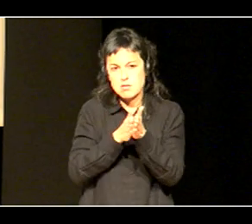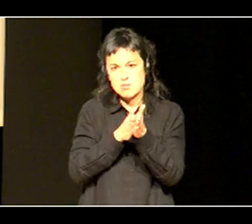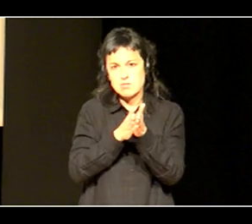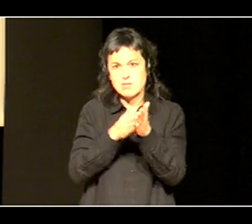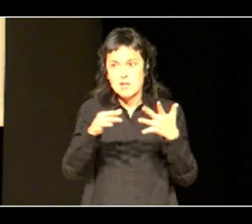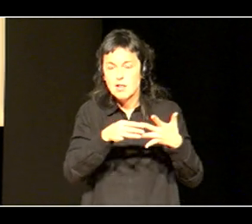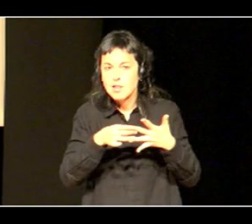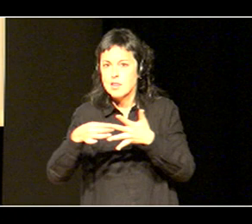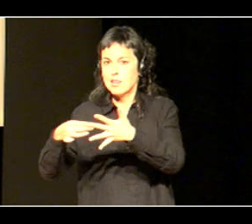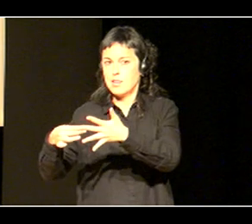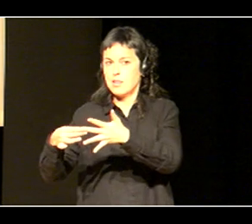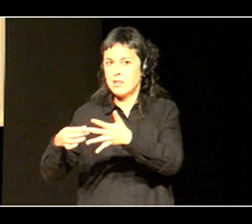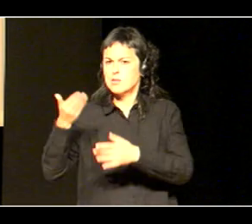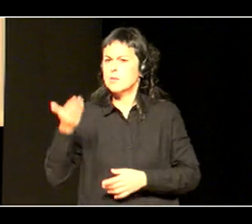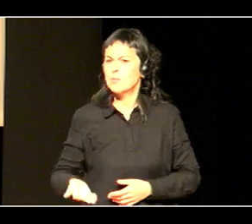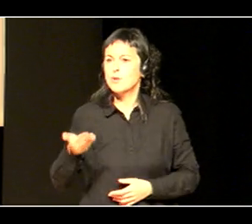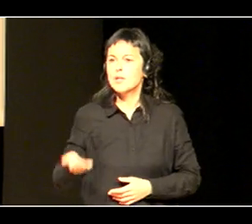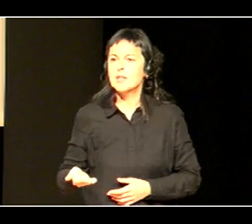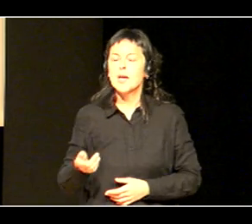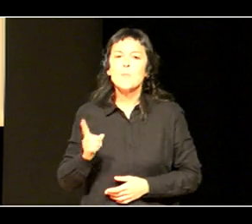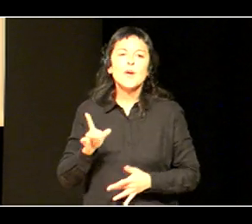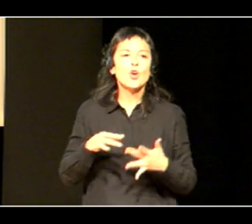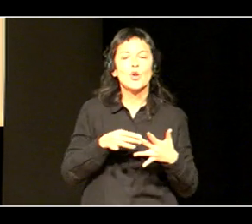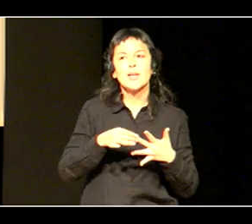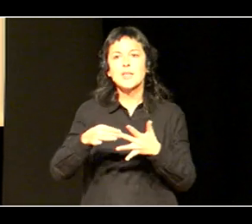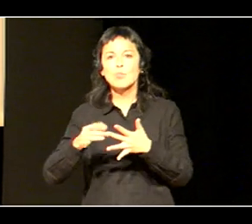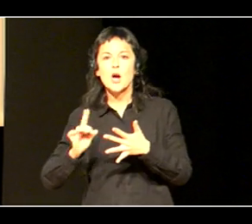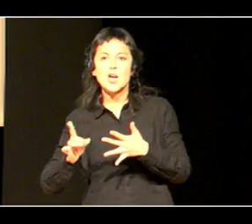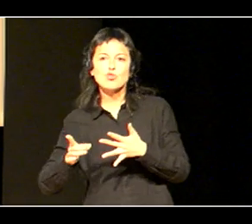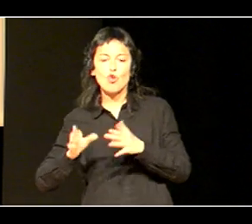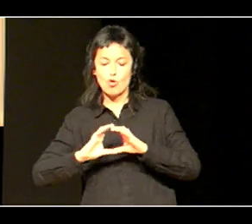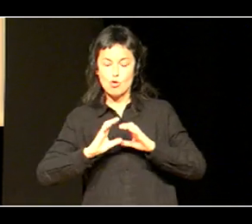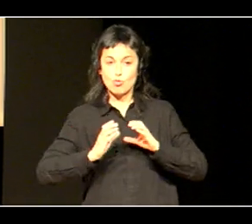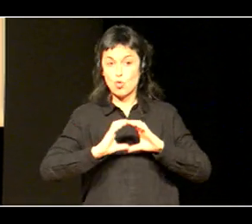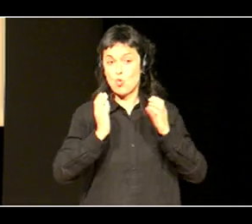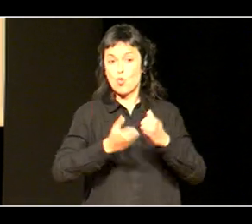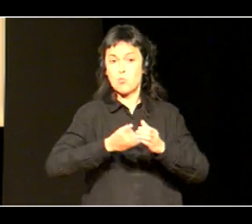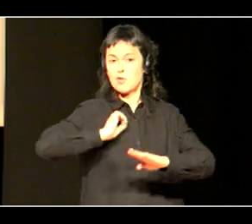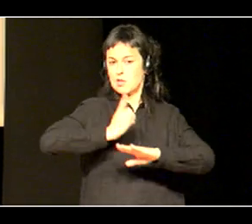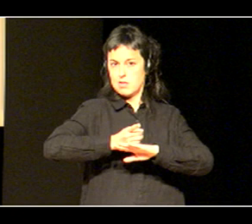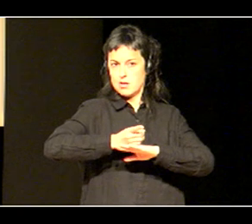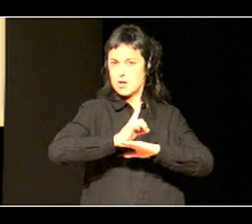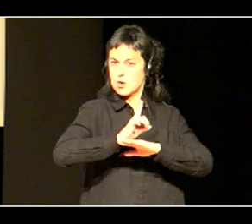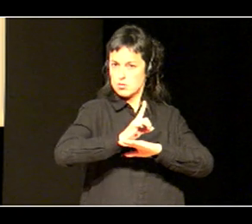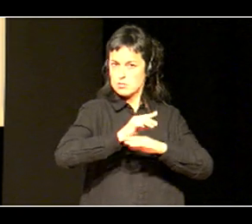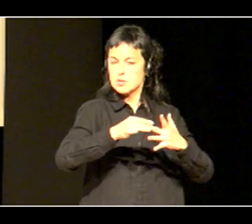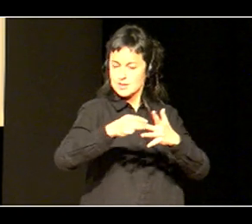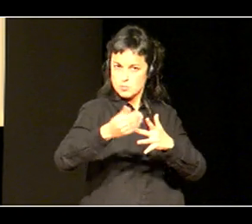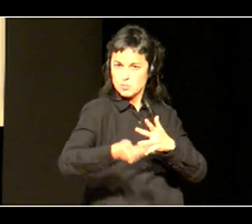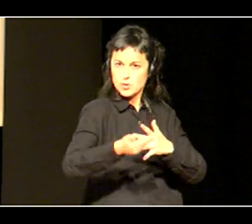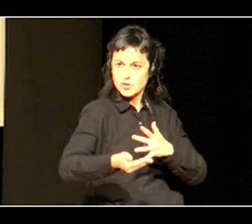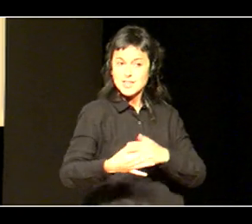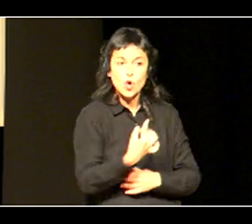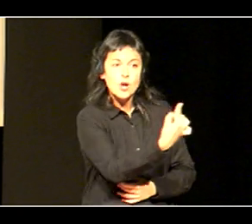lidergoa, eta lidergoa, ez da bakarrik, eta bai, zuzen daritza taldean gertatzen, baizik ez da, lidergoa, bakoitza